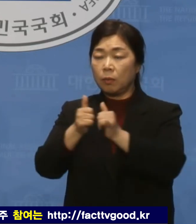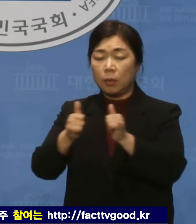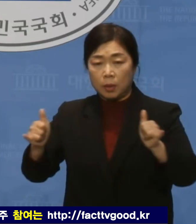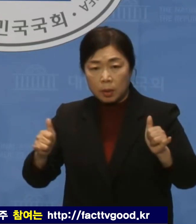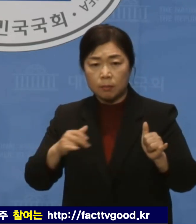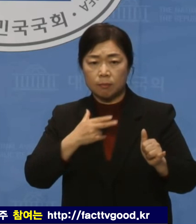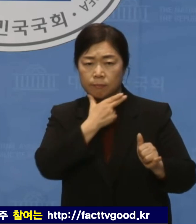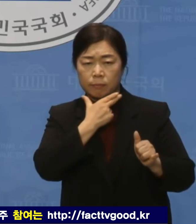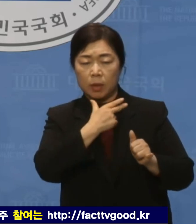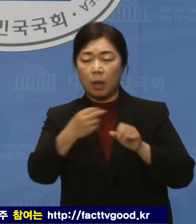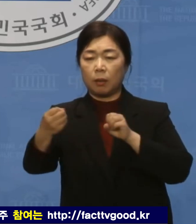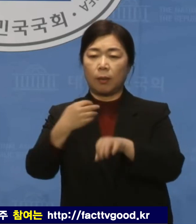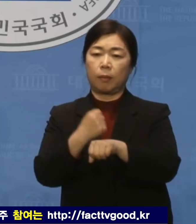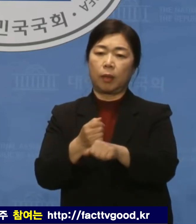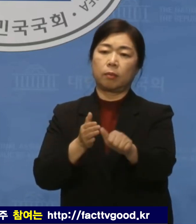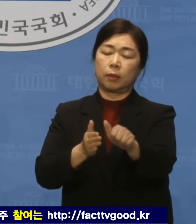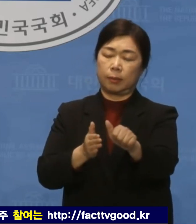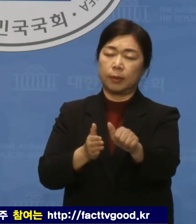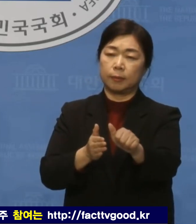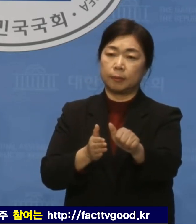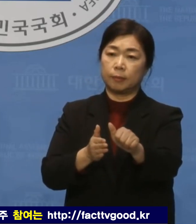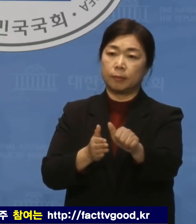불신에 답하기 바랍니다.